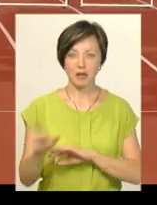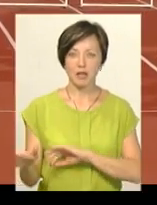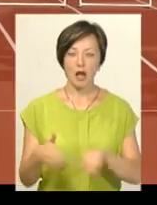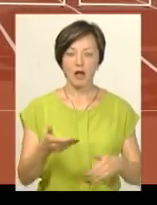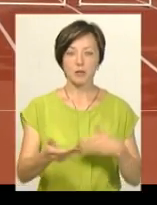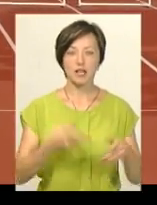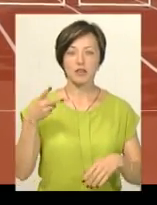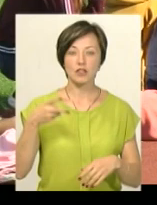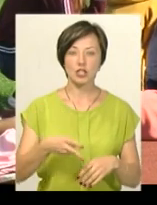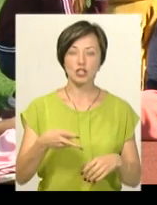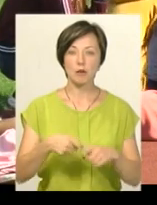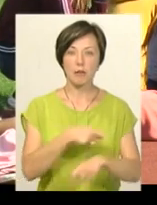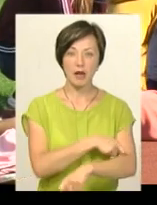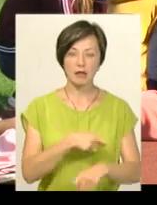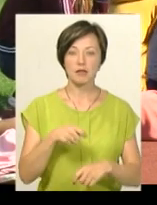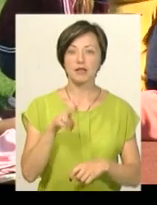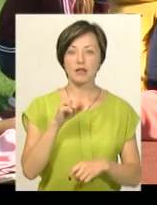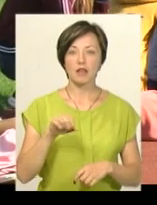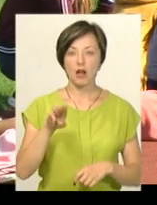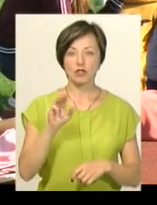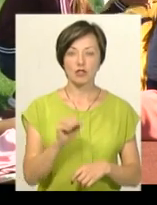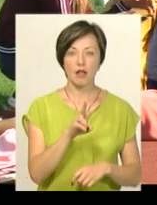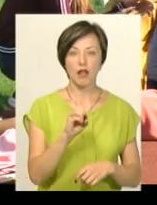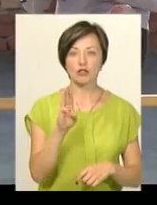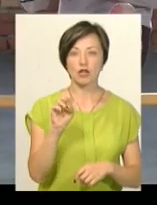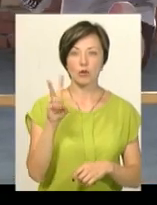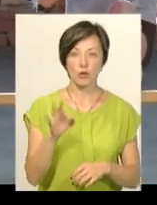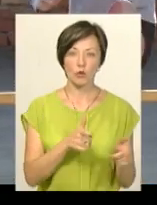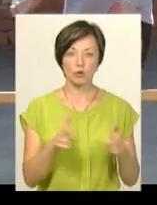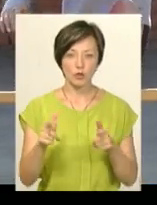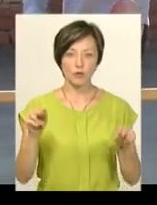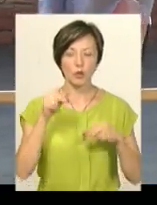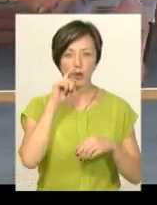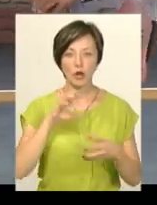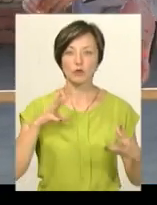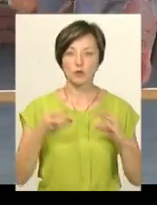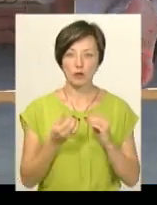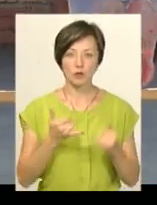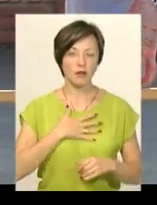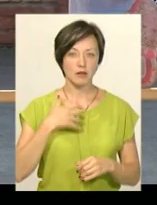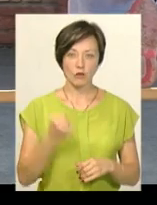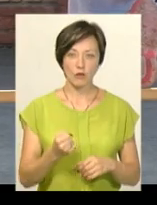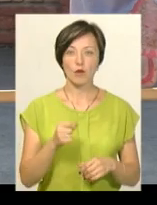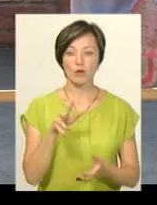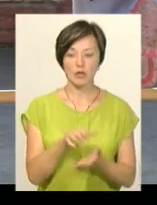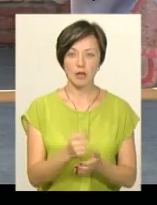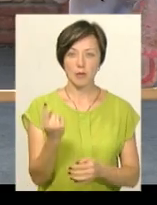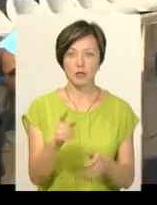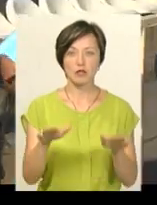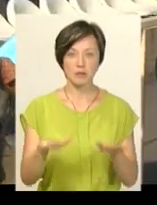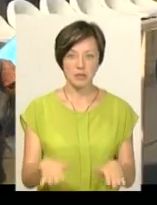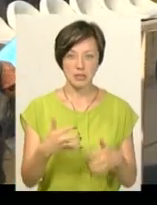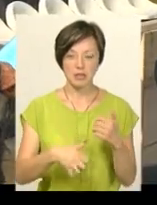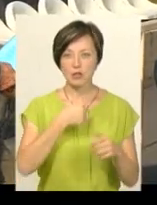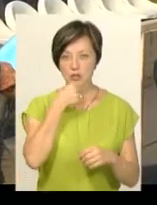метрів Дар'я Лещенко також готується до чемпіонату України. І сьогоднішнім своїм результатом дівчина, каже, незадоволена, хоч і посіла перше місце